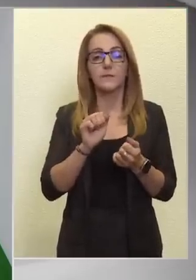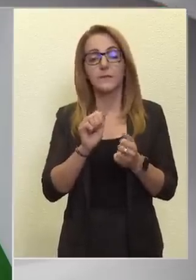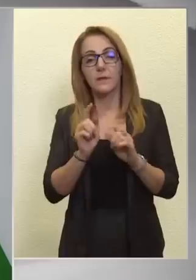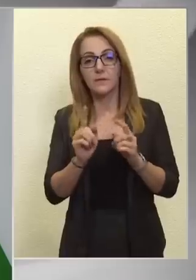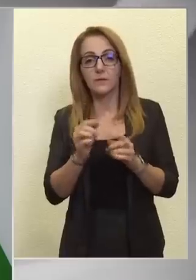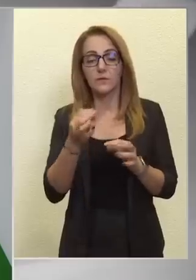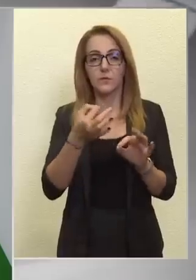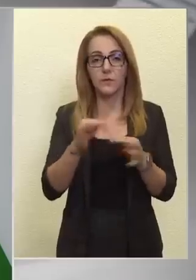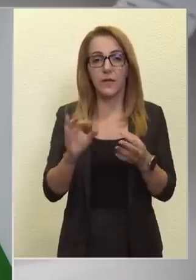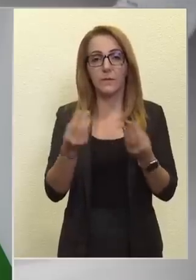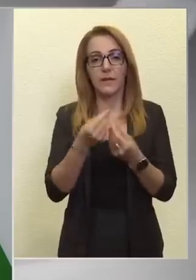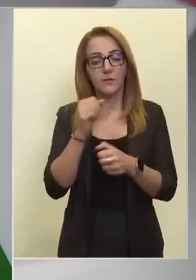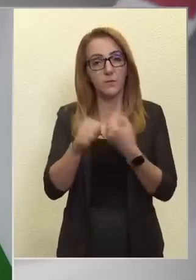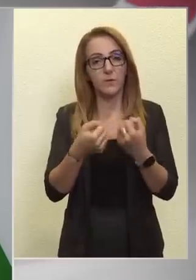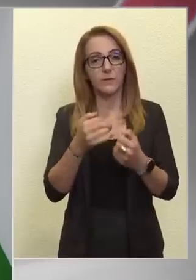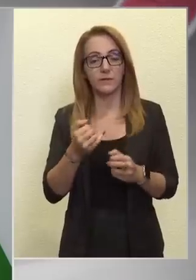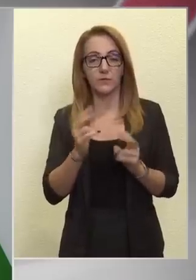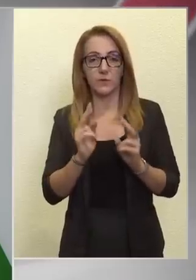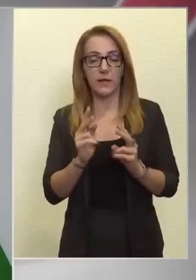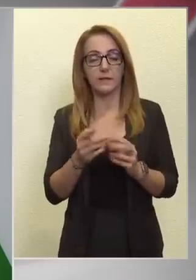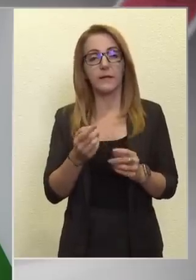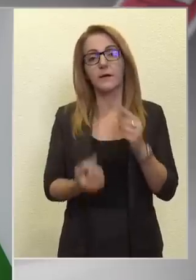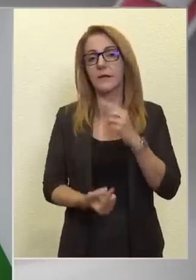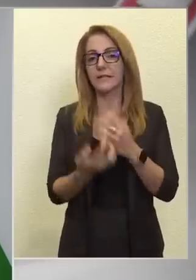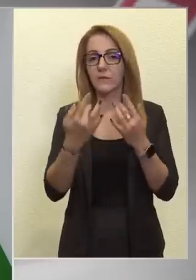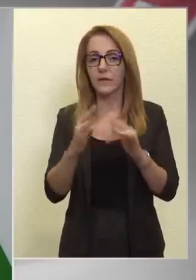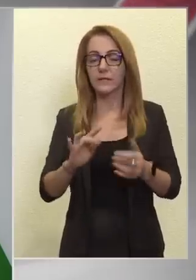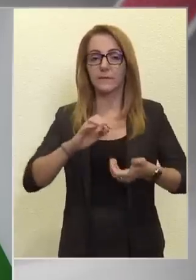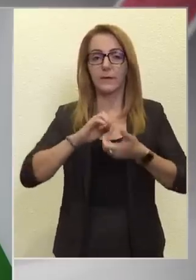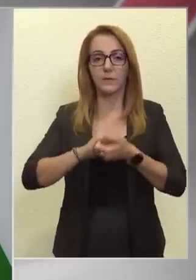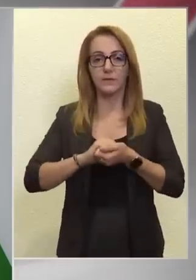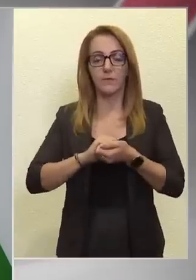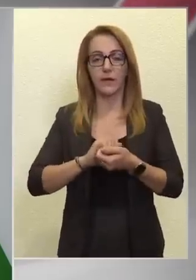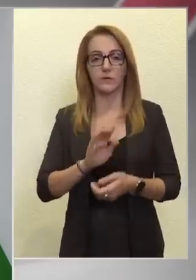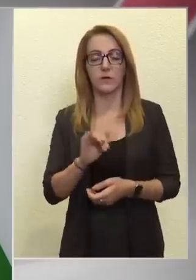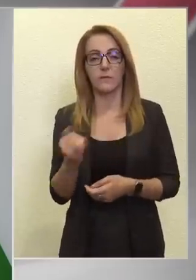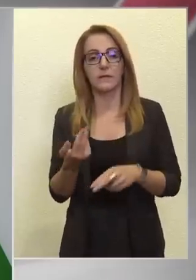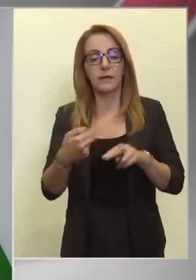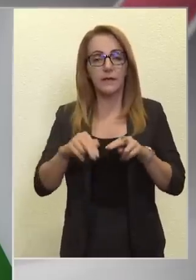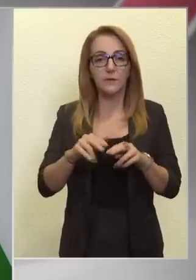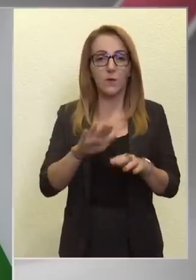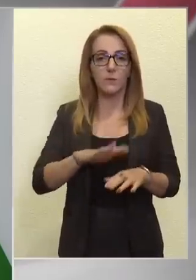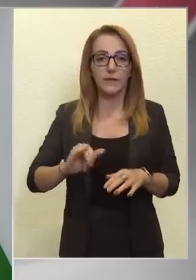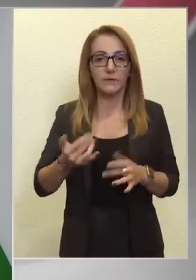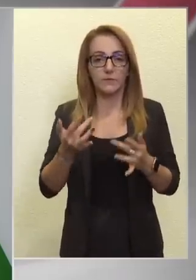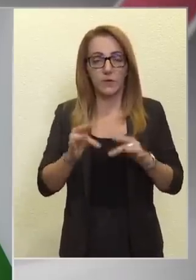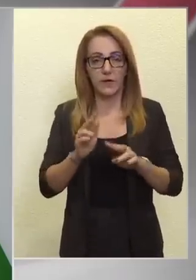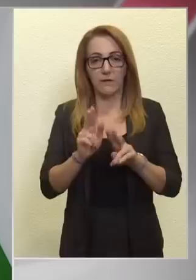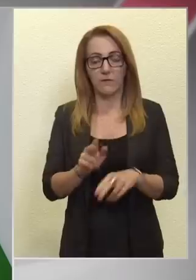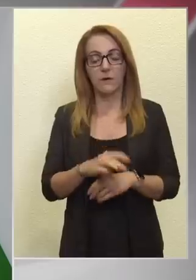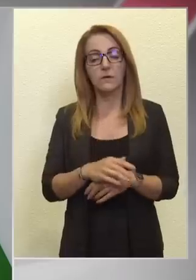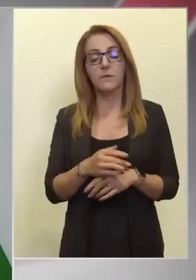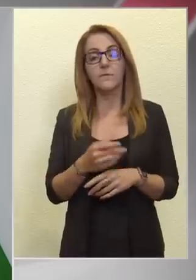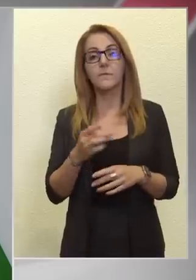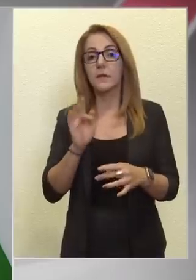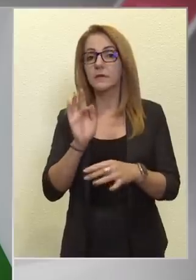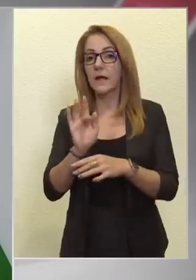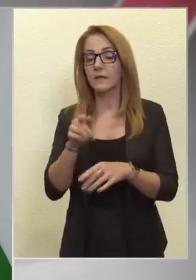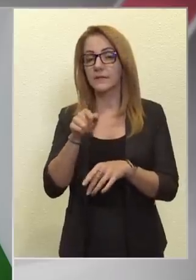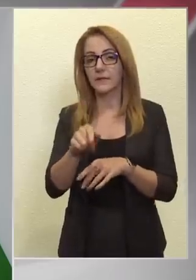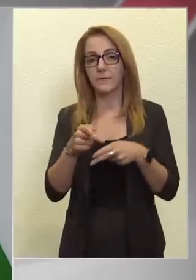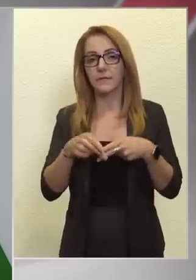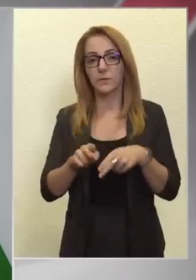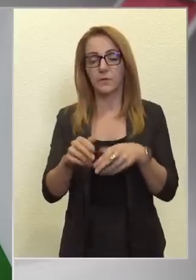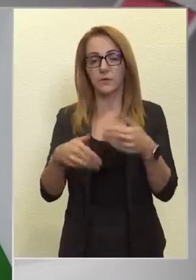lehetne működni. Tehát egy rendkívüli helyzetben az összefogásnak mindig több tere és helye van. És miután az ellenzék nem ezt az utat követi,